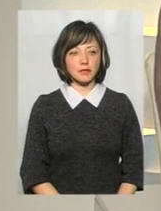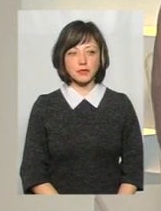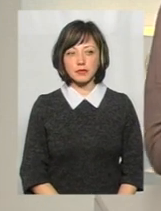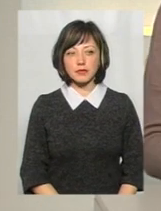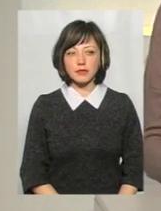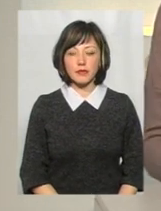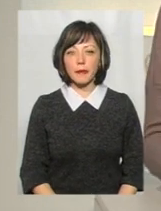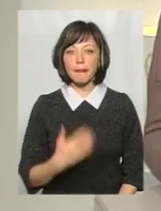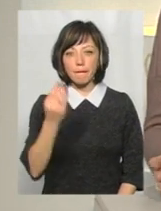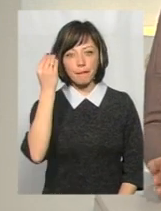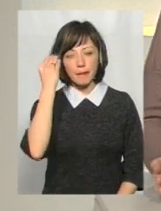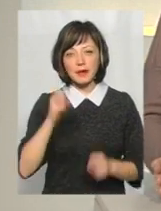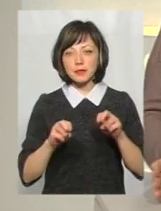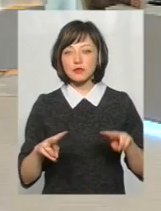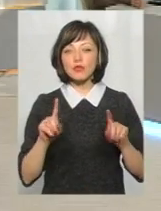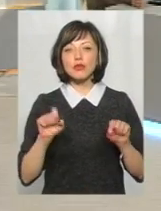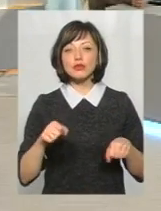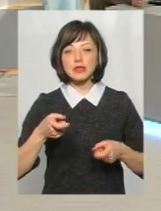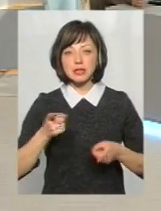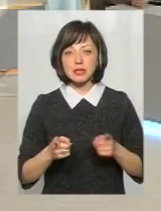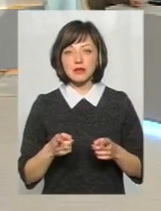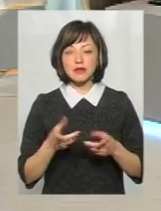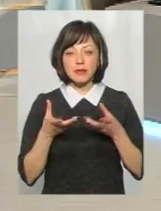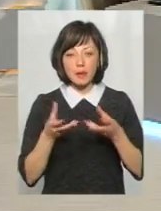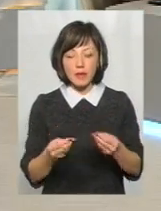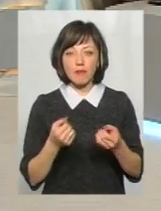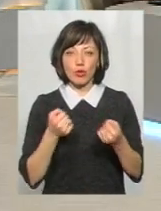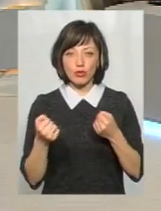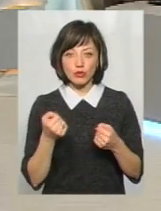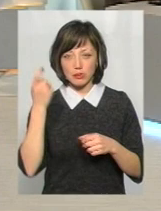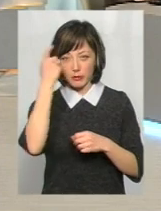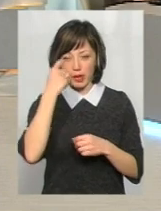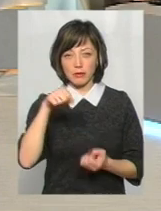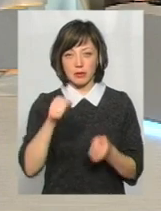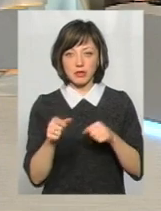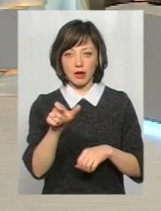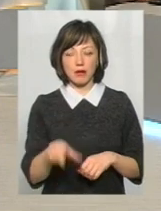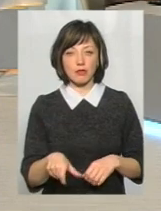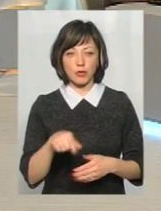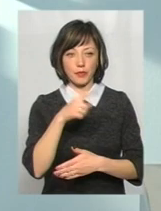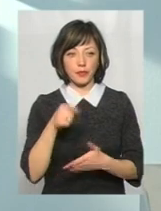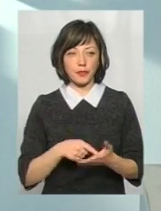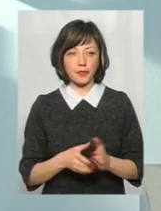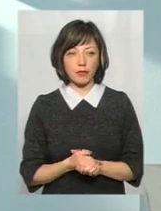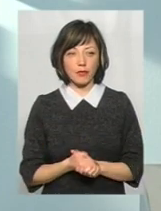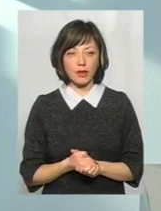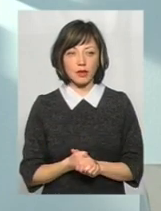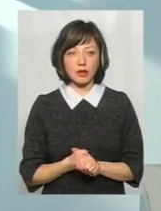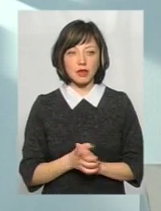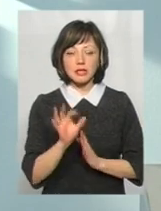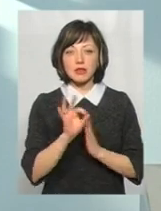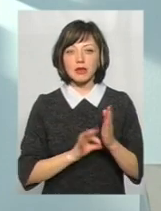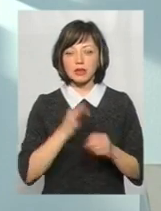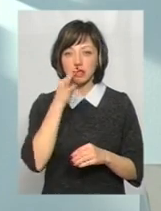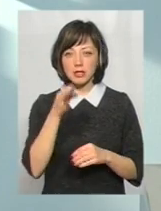З точки зору фахівця, що може бути дійсно дієвим у боротьбі з п'яними за керами? Ну, прежде всего, я хочу відразу сказати, що забирати